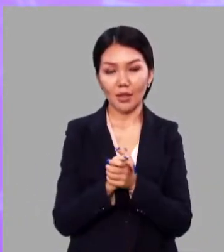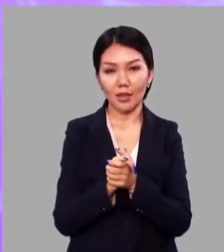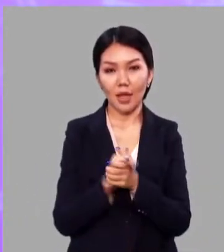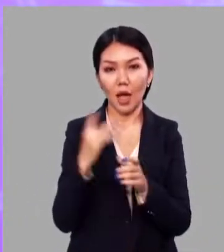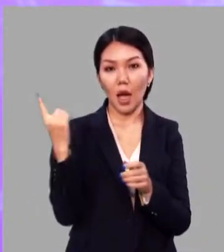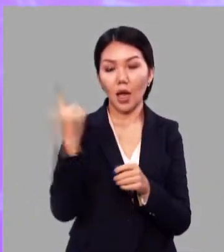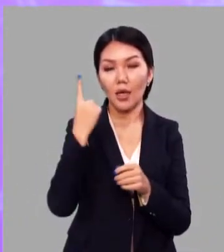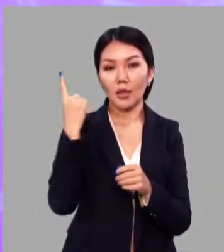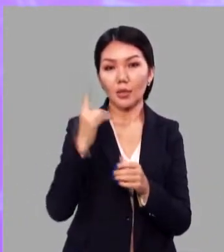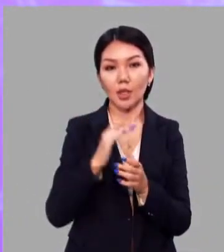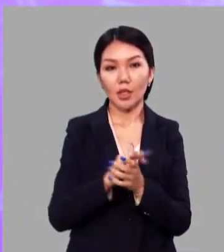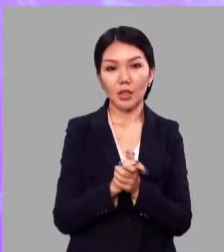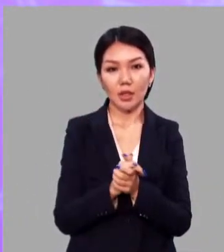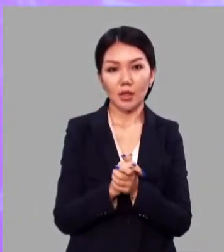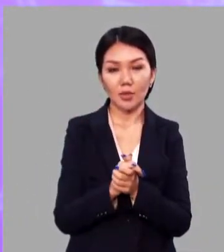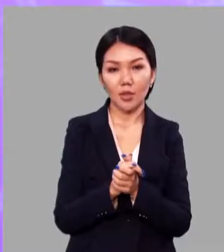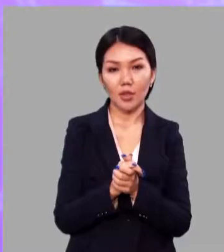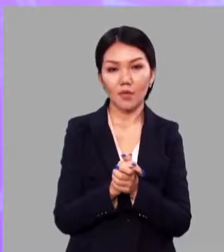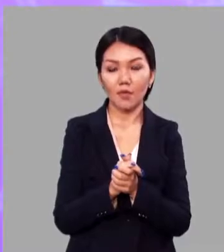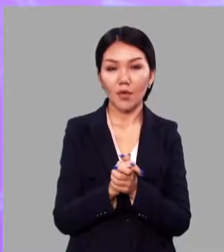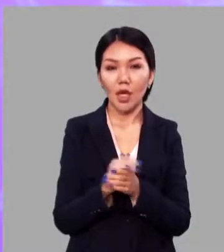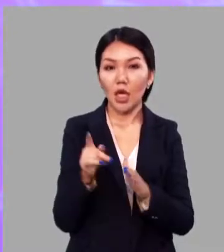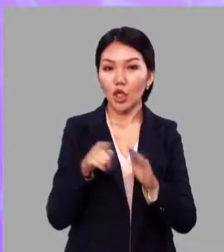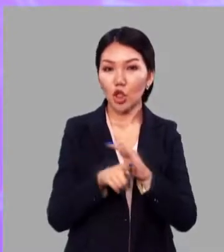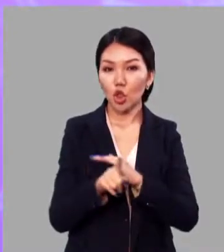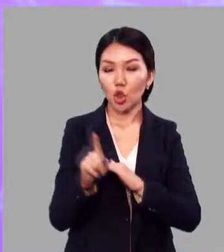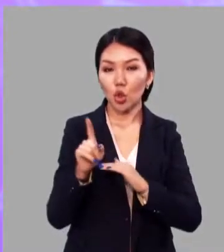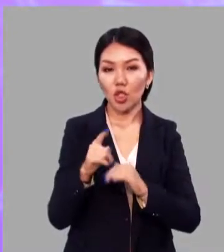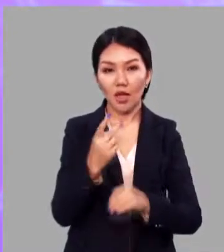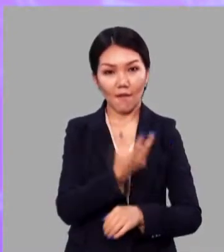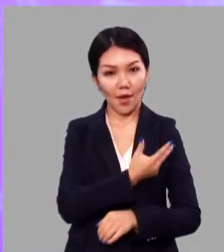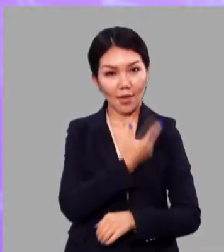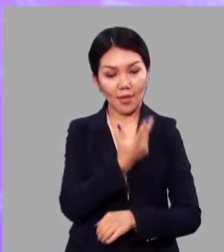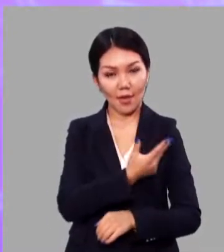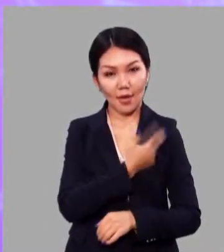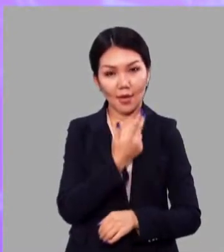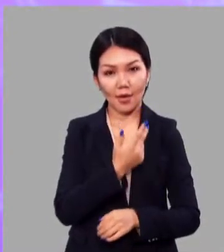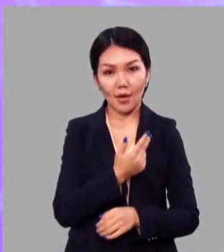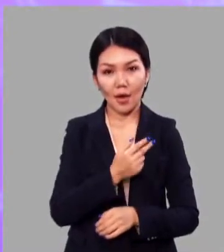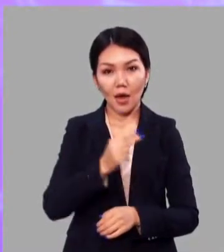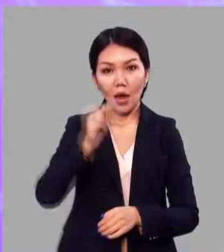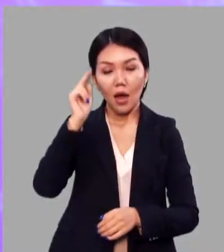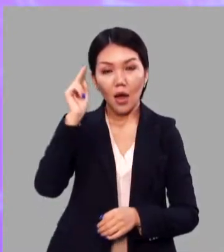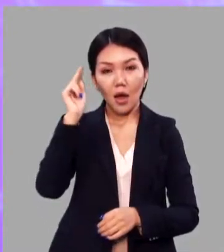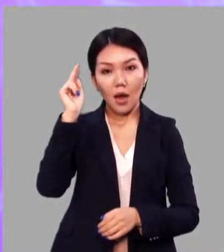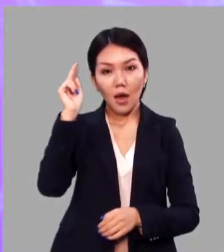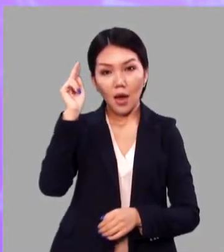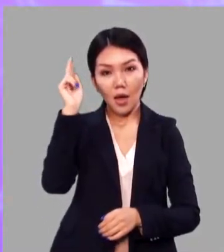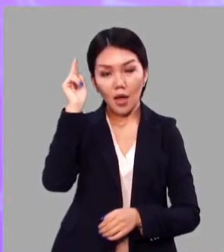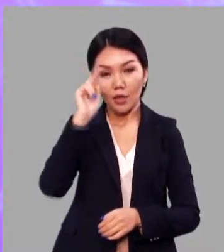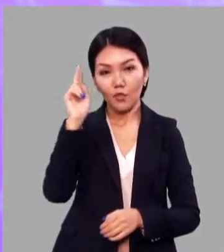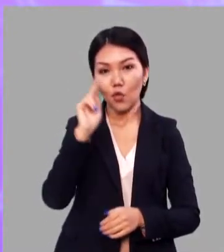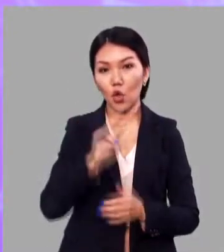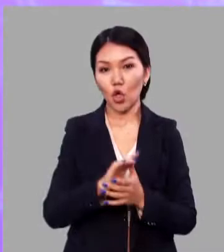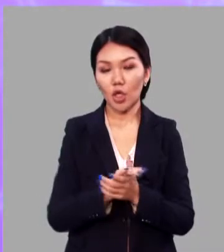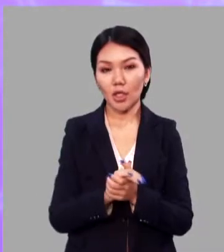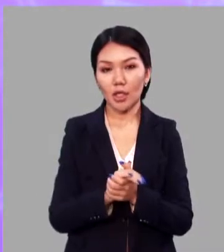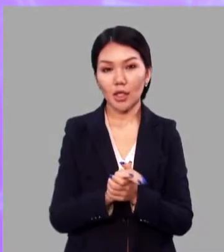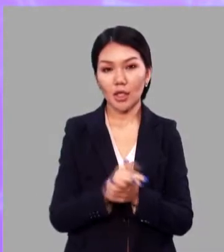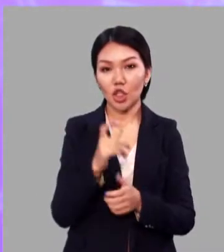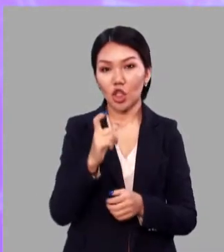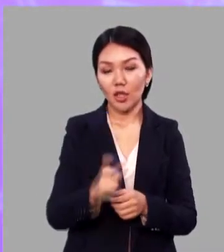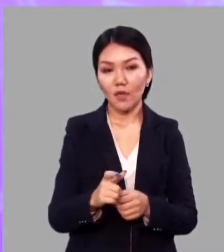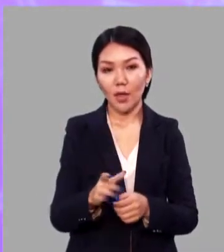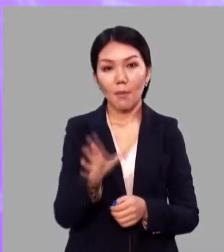первых стабильных источников энергии, освоенных человеком, был ветер.